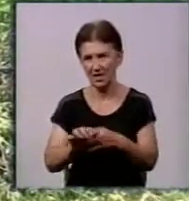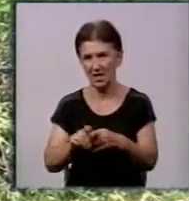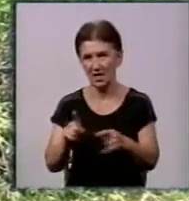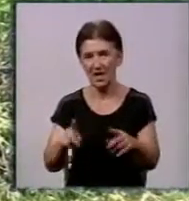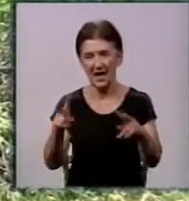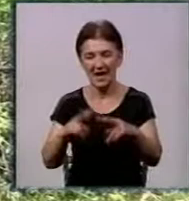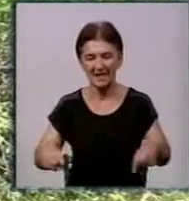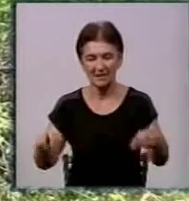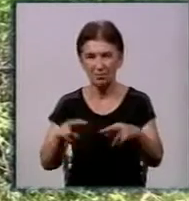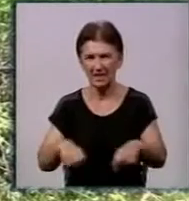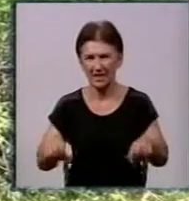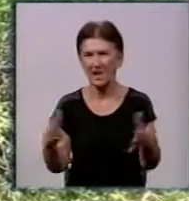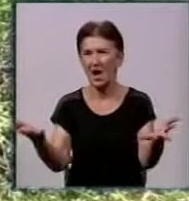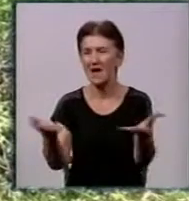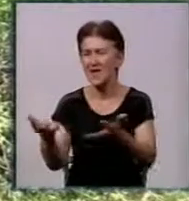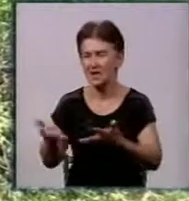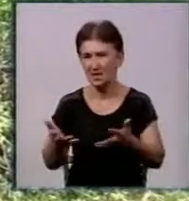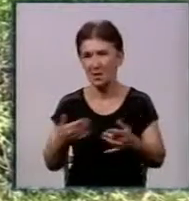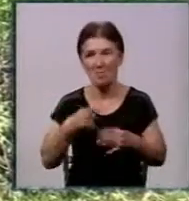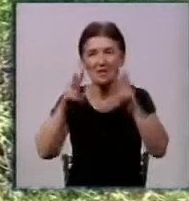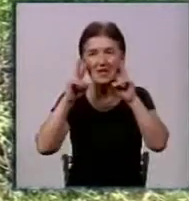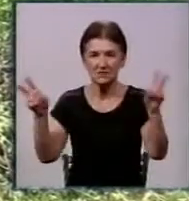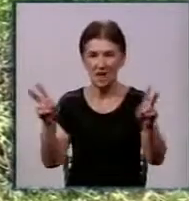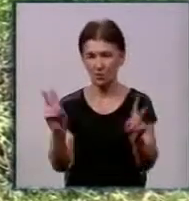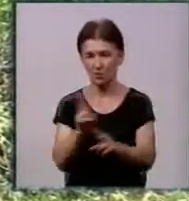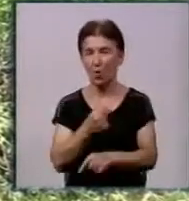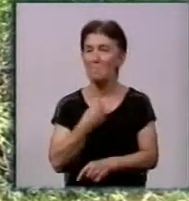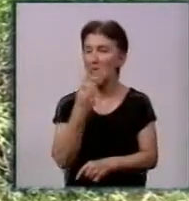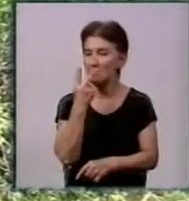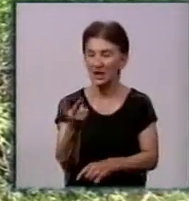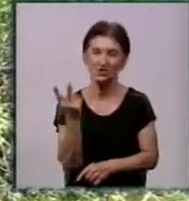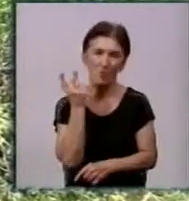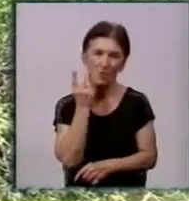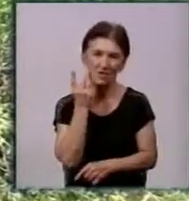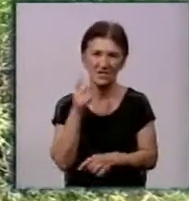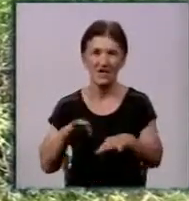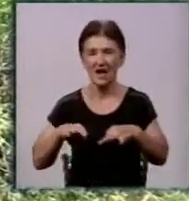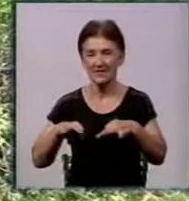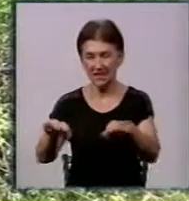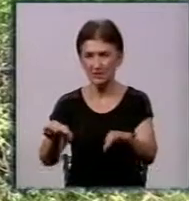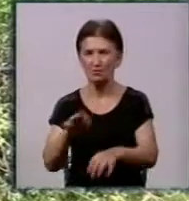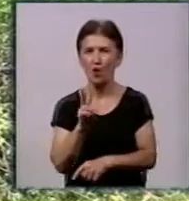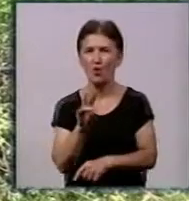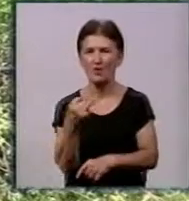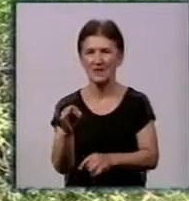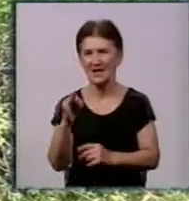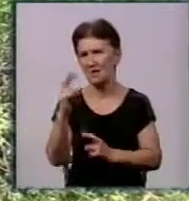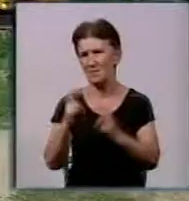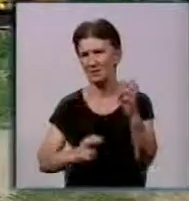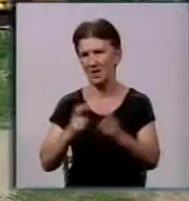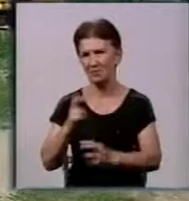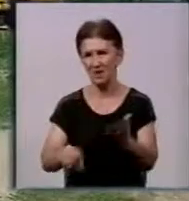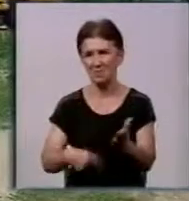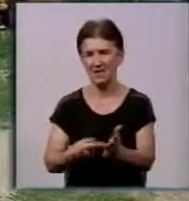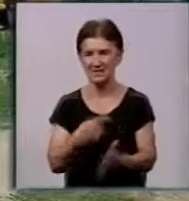якихось будинків. Ми не знаємо, хто це вивозить, хоча ми бачимо постійно тут транспорт комунальних підприємств міста Олександрія.